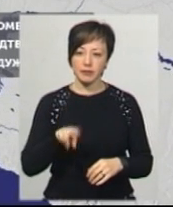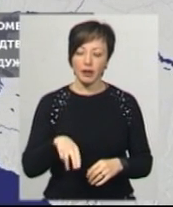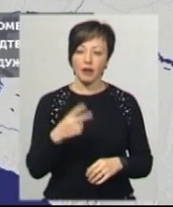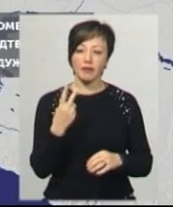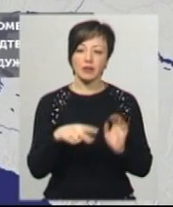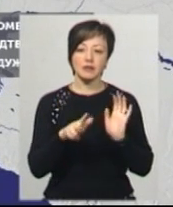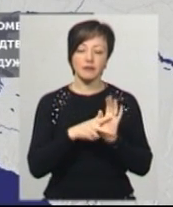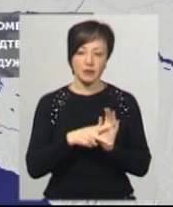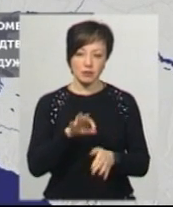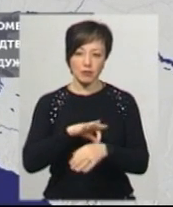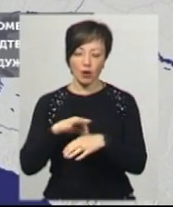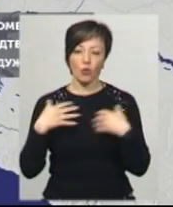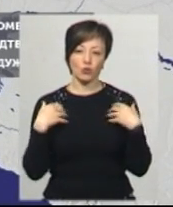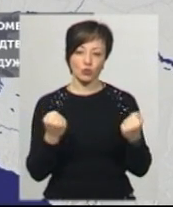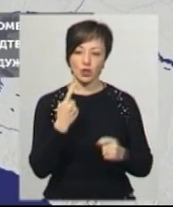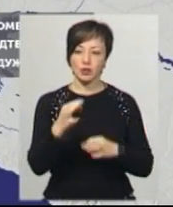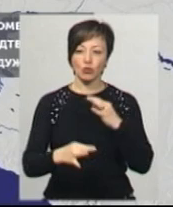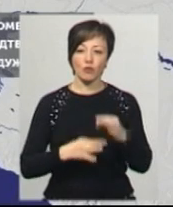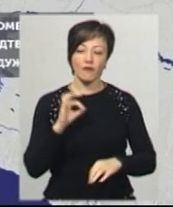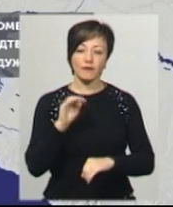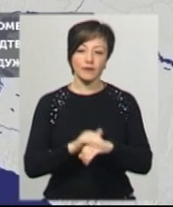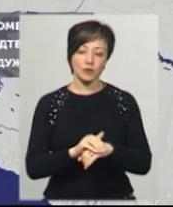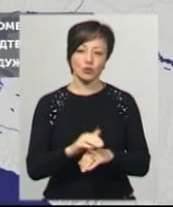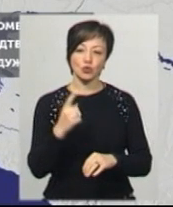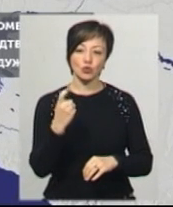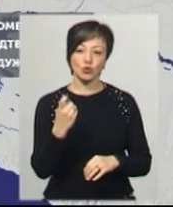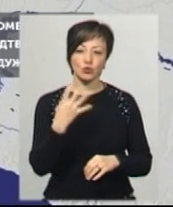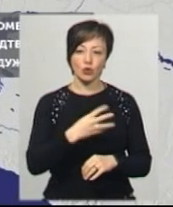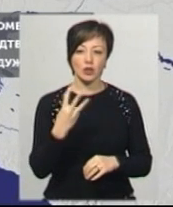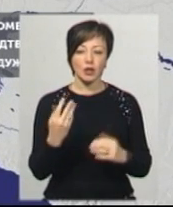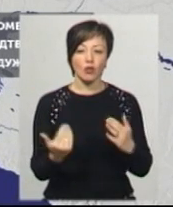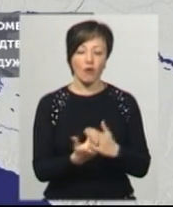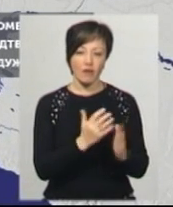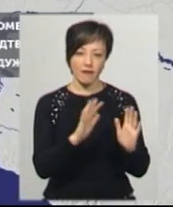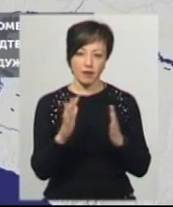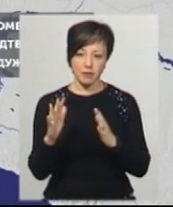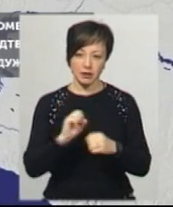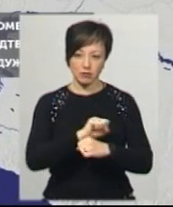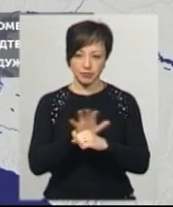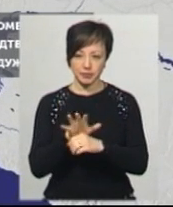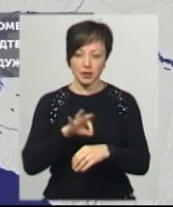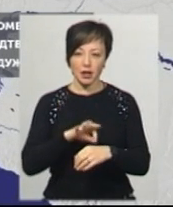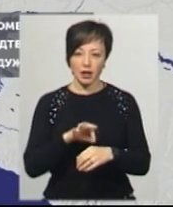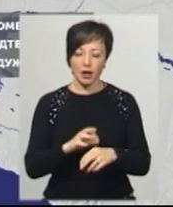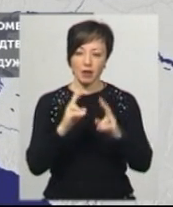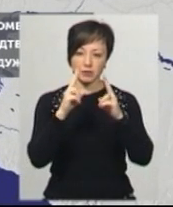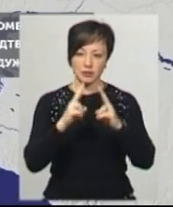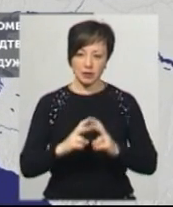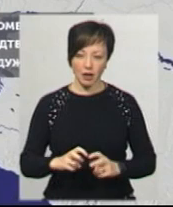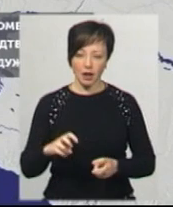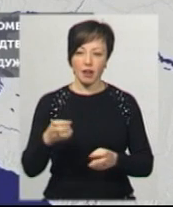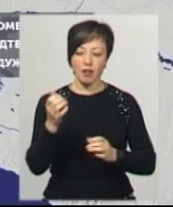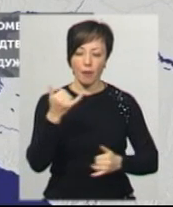пацієнтів одужало. За добу було зафіксовано 143 нові випадки. Дослідження проводилися вірусологічною референс